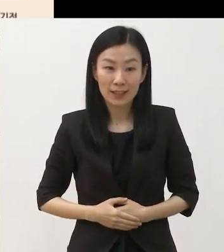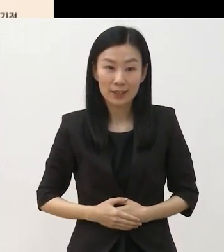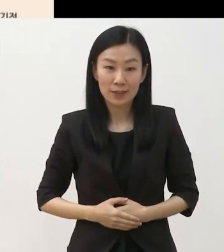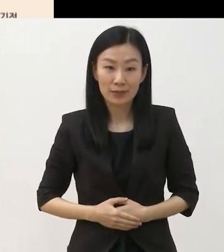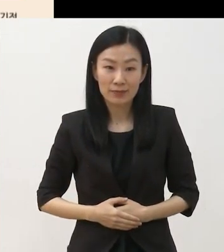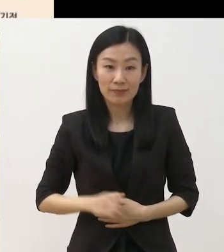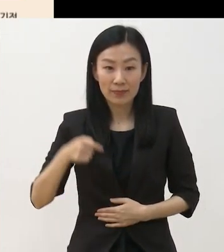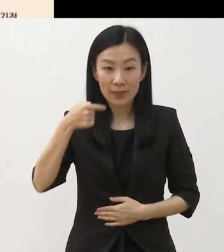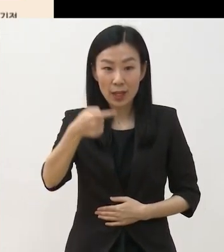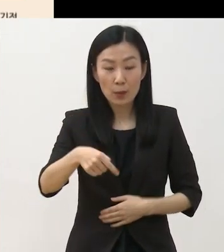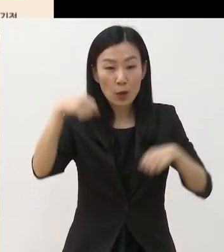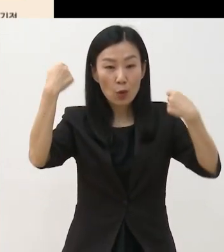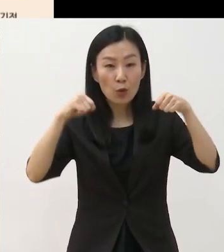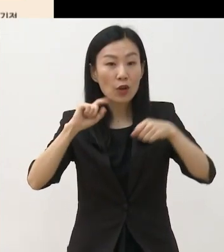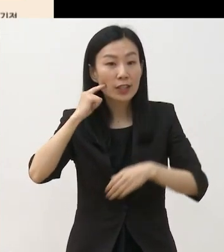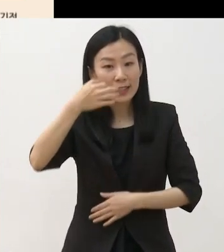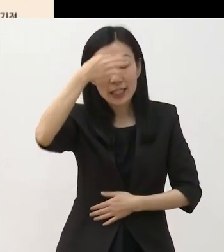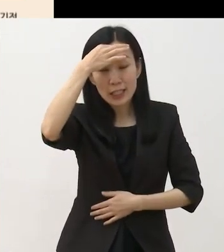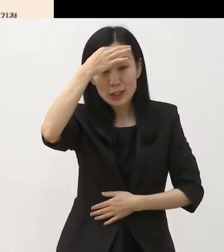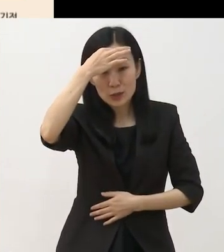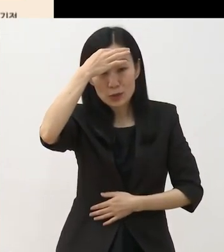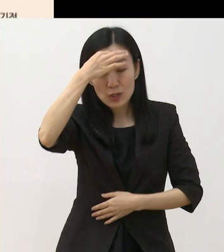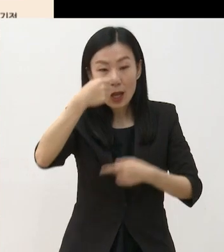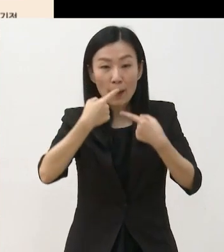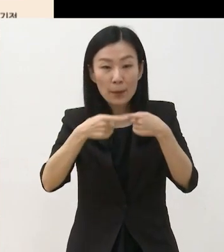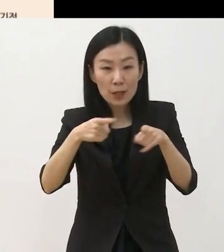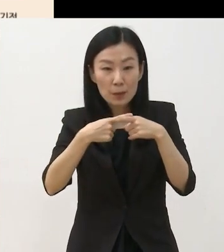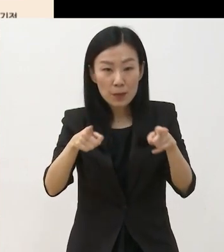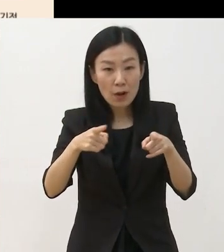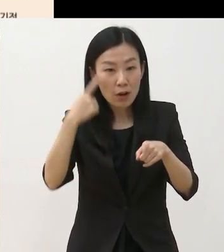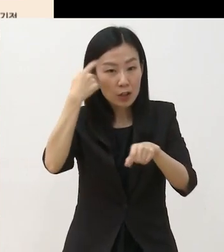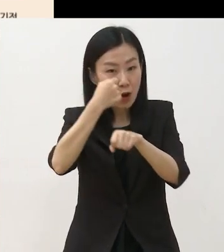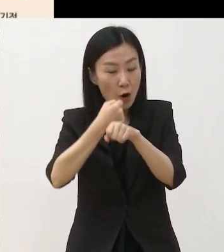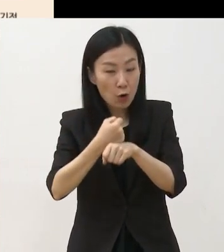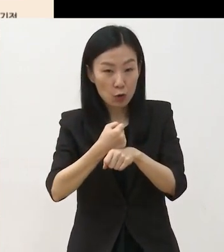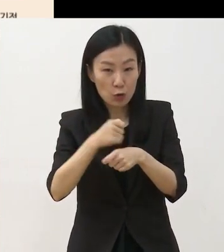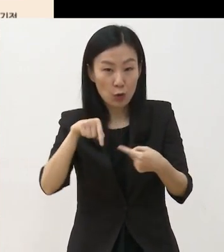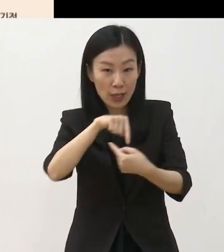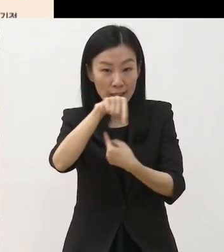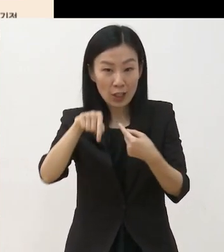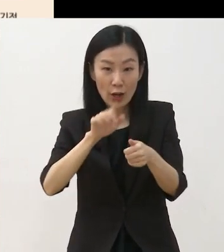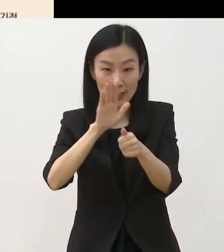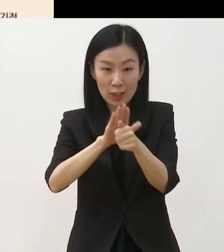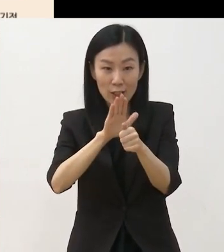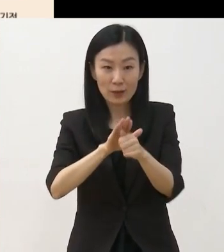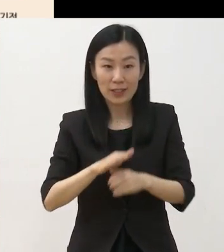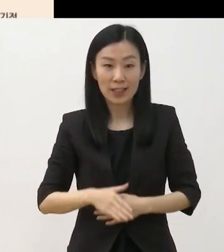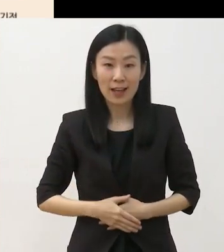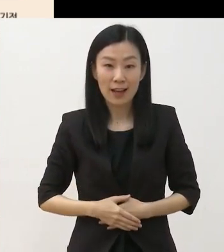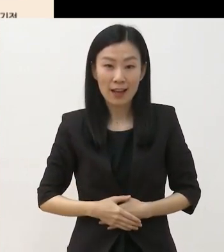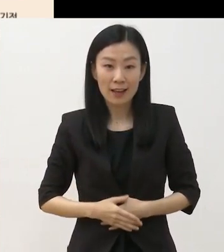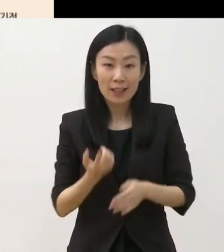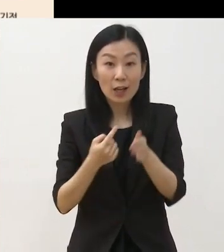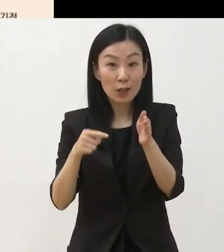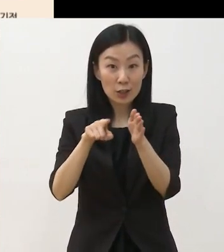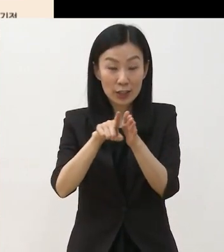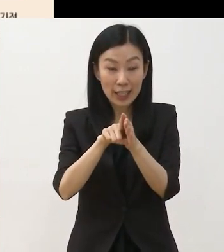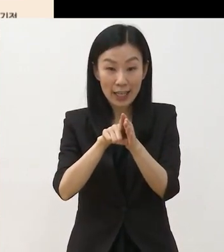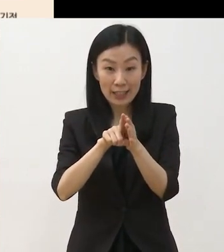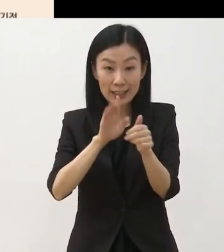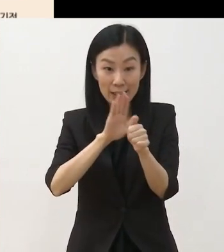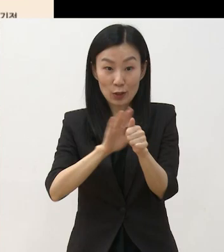다음은 공연예술 비평 연구 활성화 지원입니다 공연예술 비평 연구 활성화 지원은